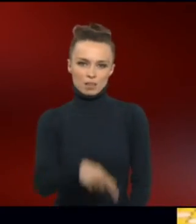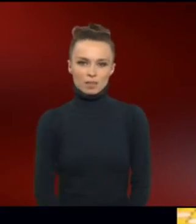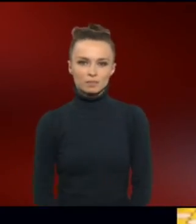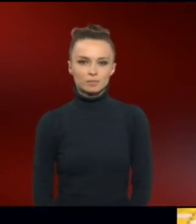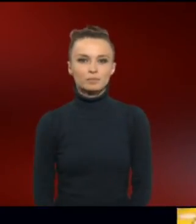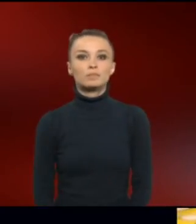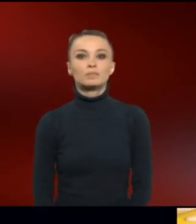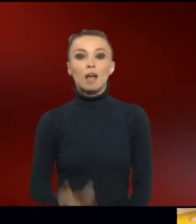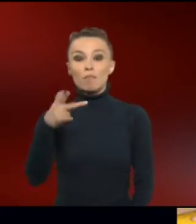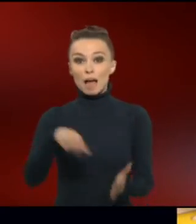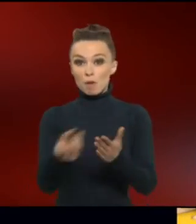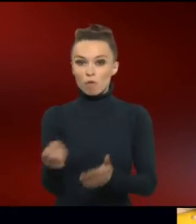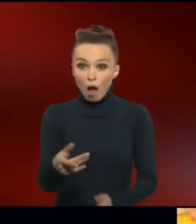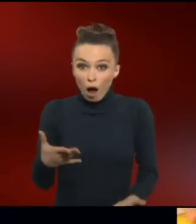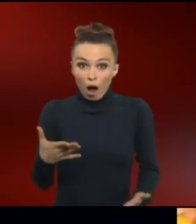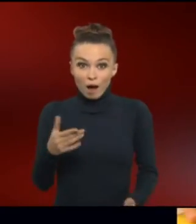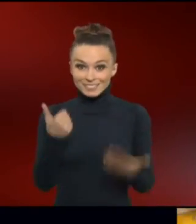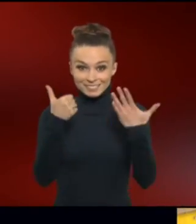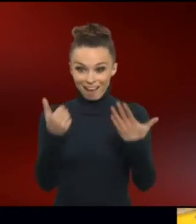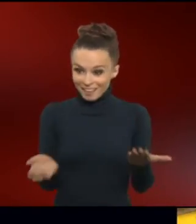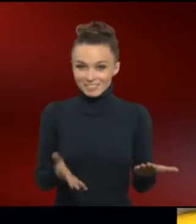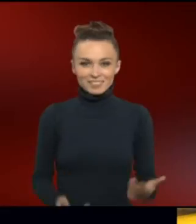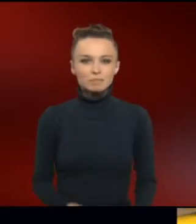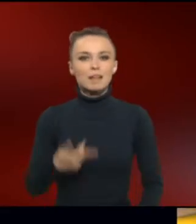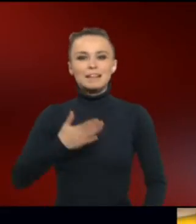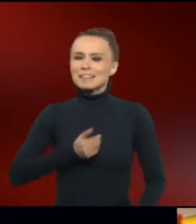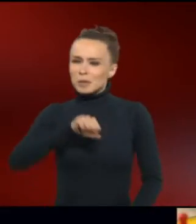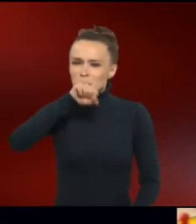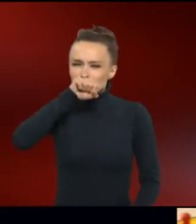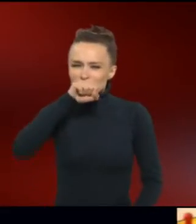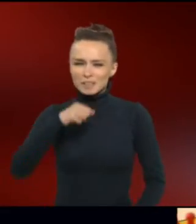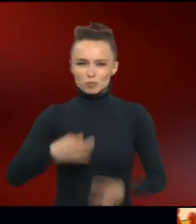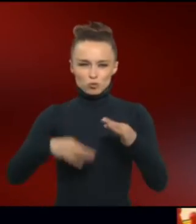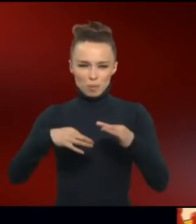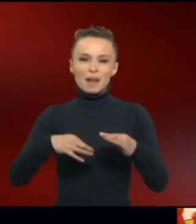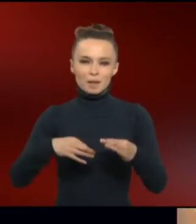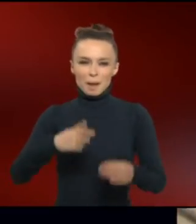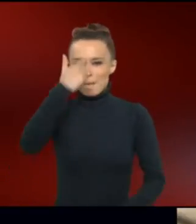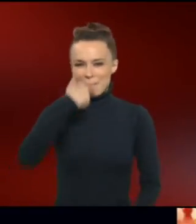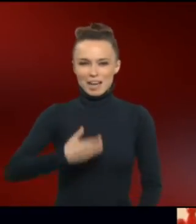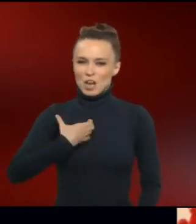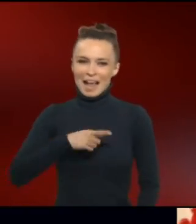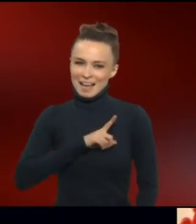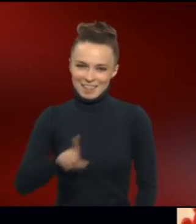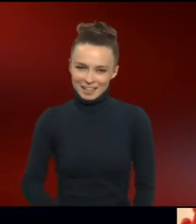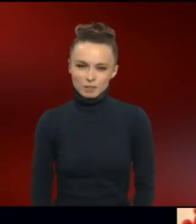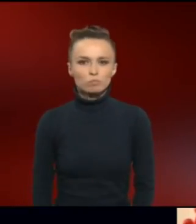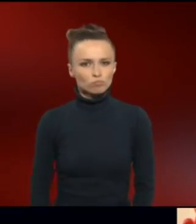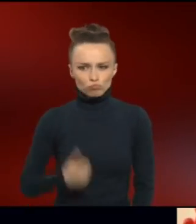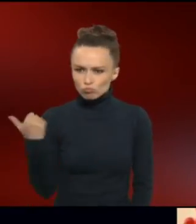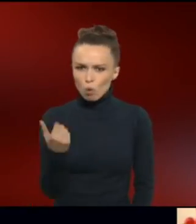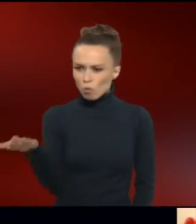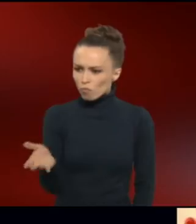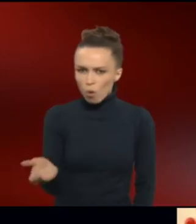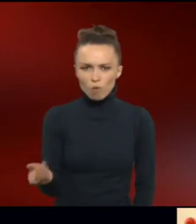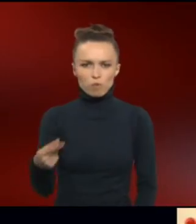Oh, sechs. Wow. Sein Lieblingsspiel ist, Mensch, ärgere dich nicht. Souverän geht er mit Würfel und